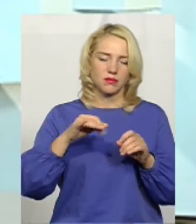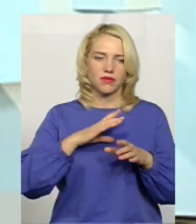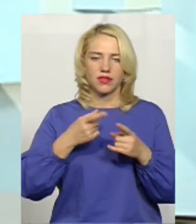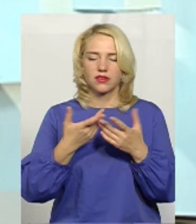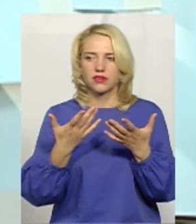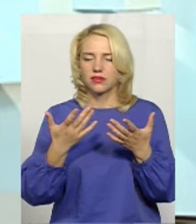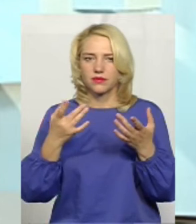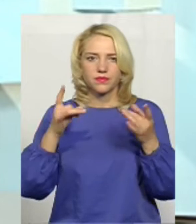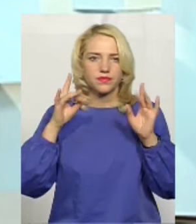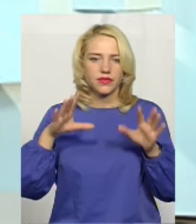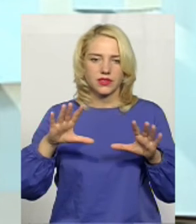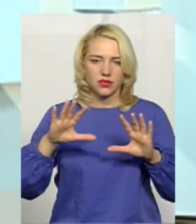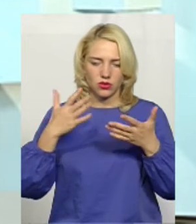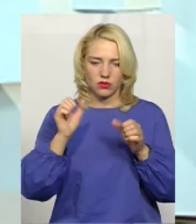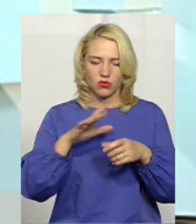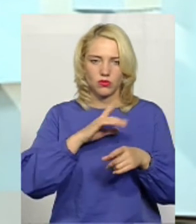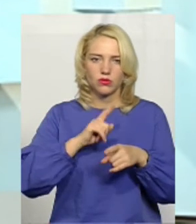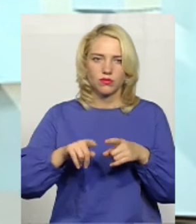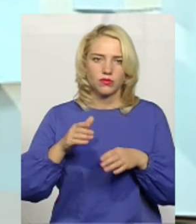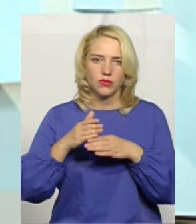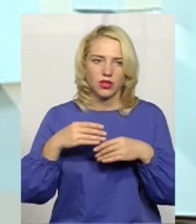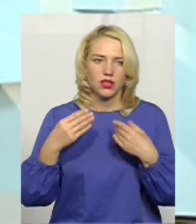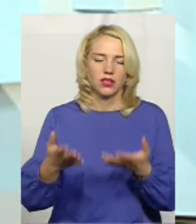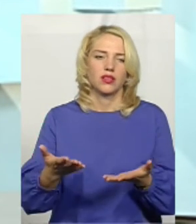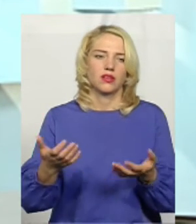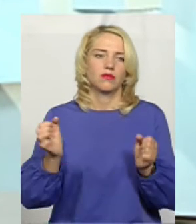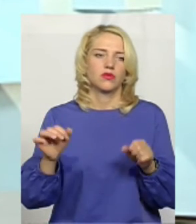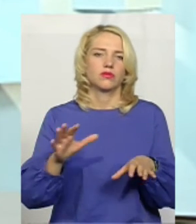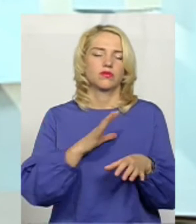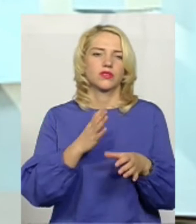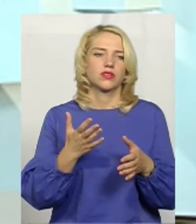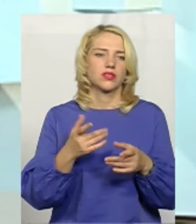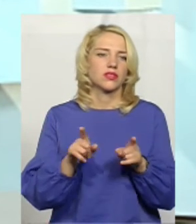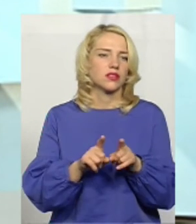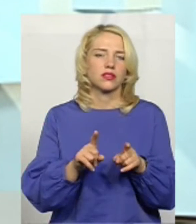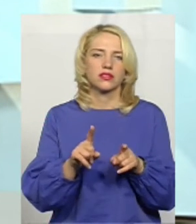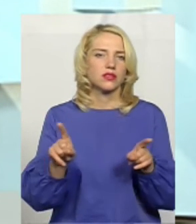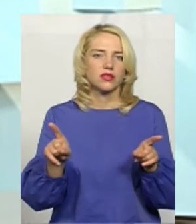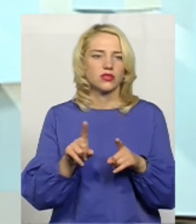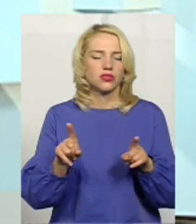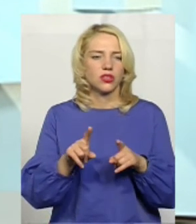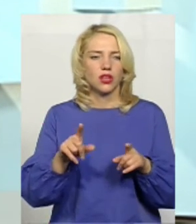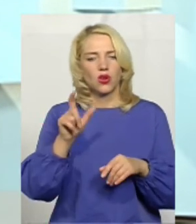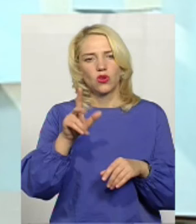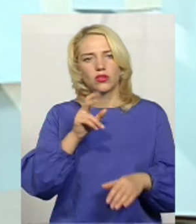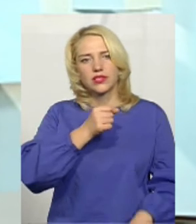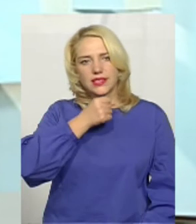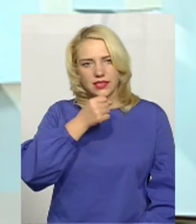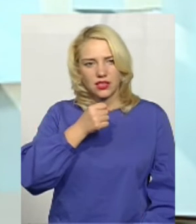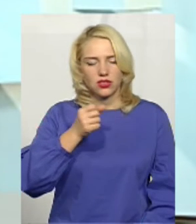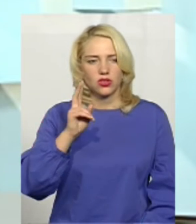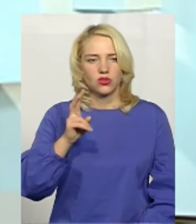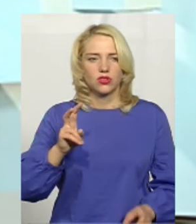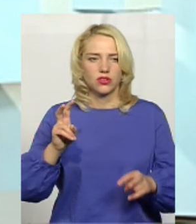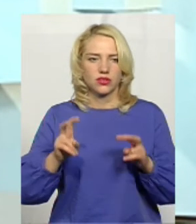екстрені ситуації, може бути якась невідкладна ситуація у пацієнта, може бути так, що, правда, люди якогось старшого віку, які